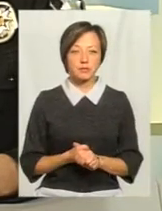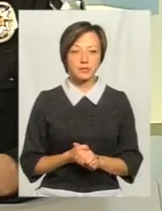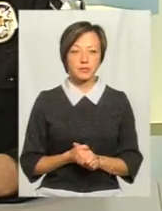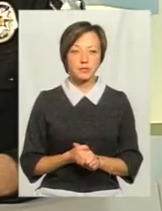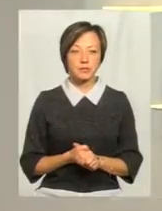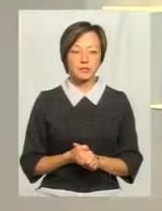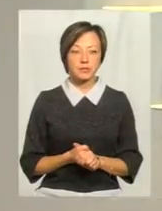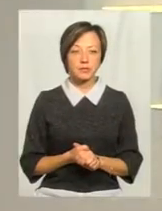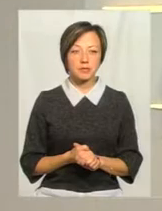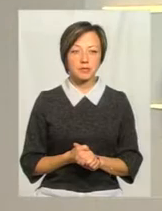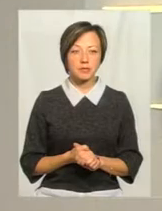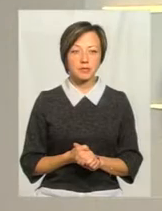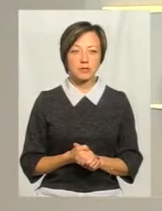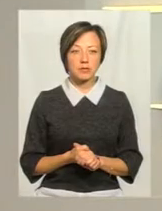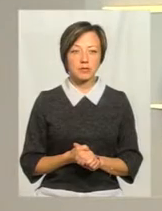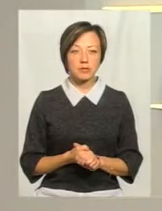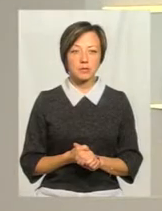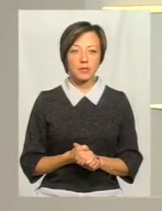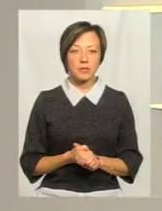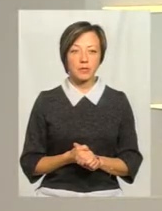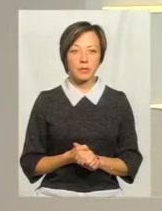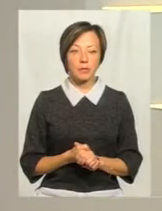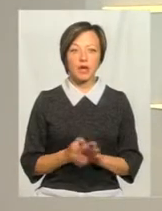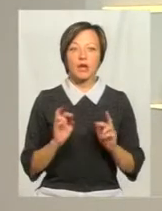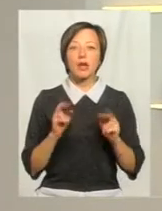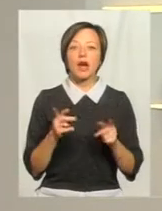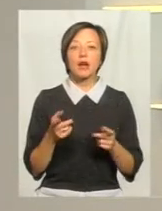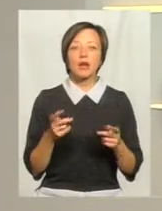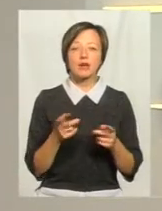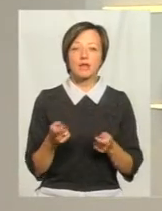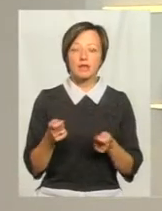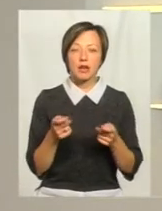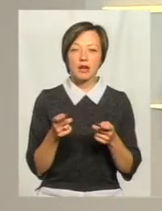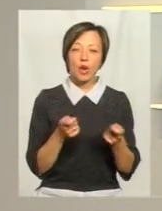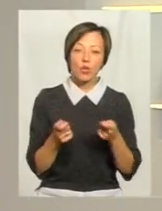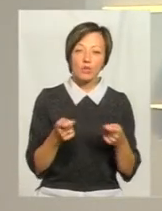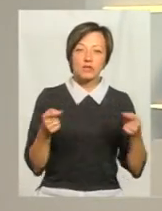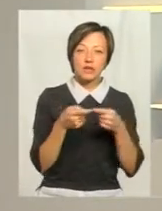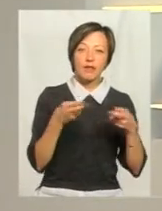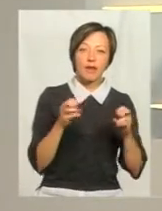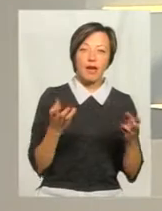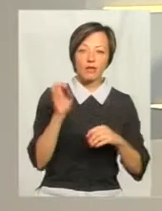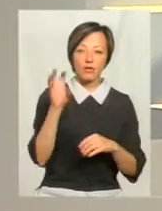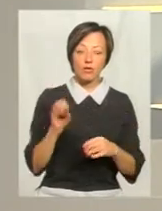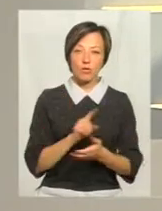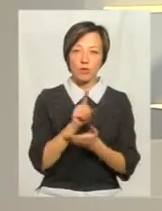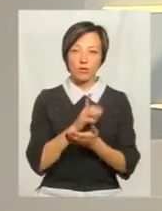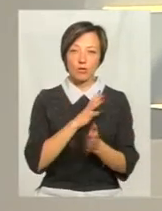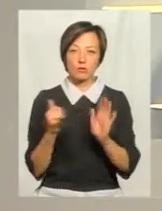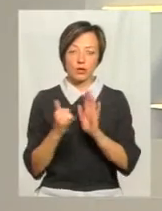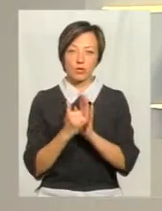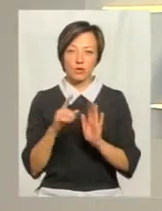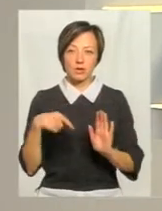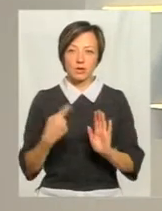А скажіть, а як регулюється, чи визначається, от ким це визначається, де, і які саме світлофори мають бути встановлені?